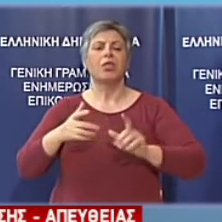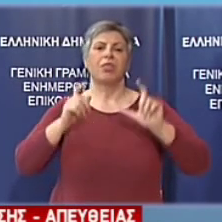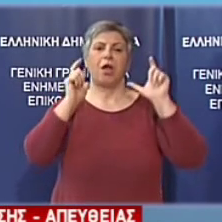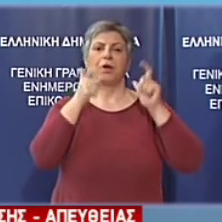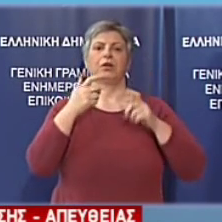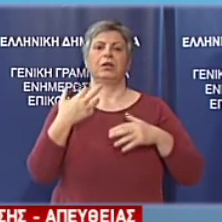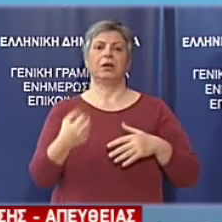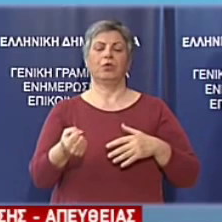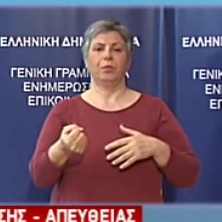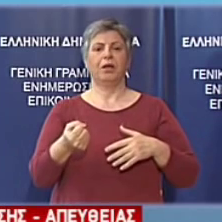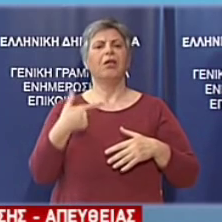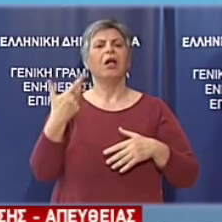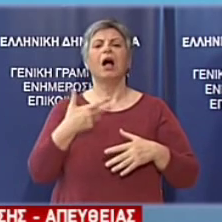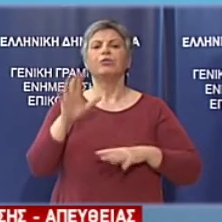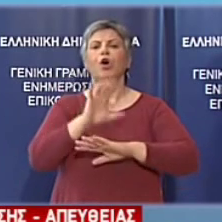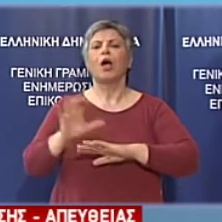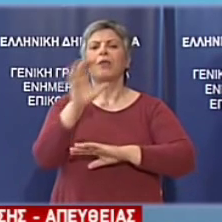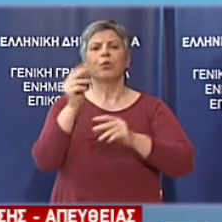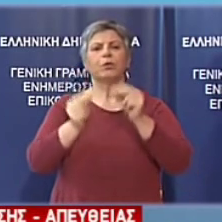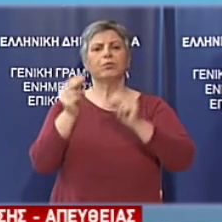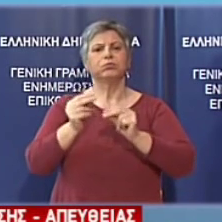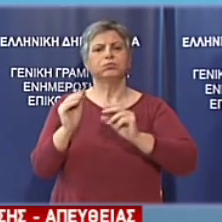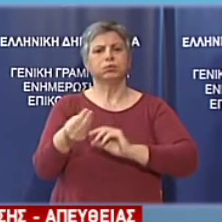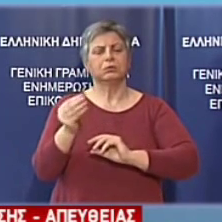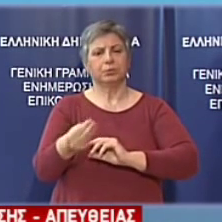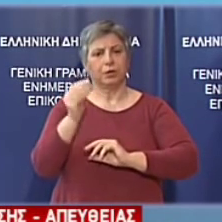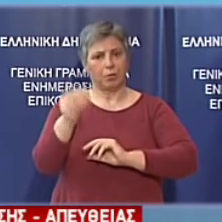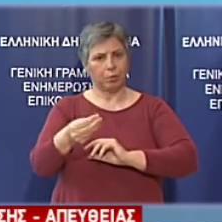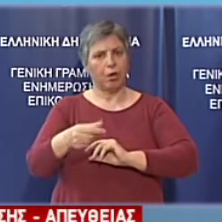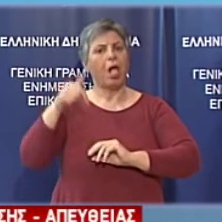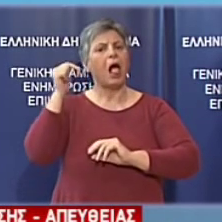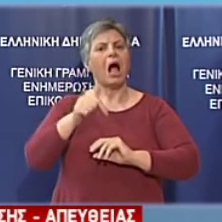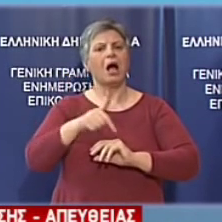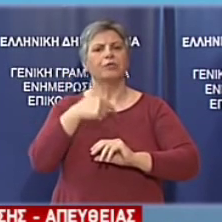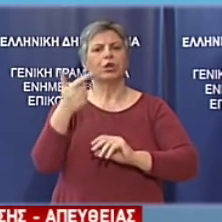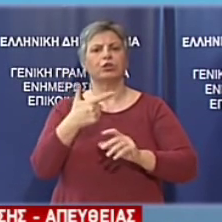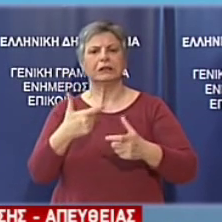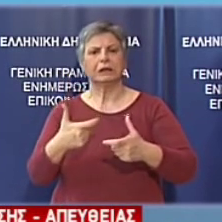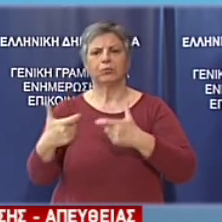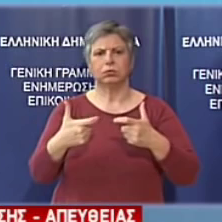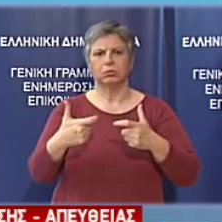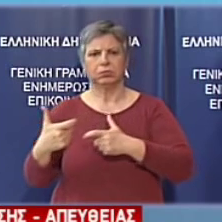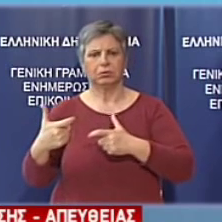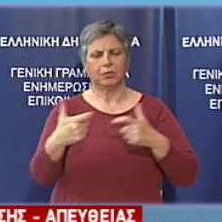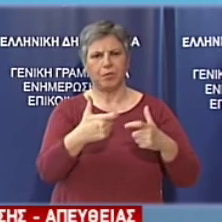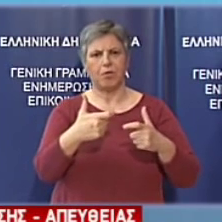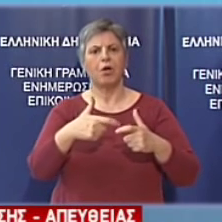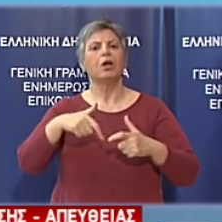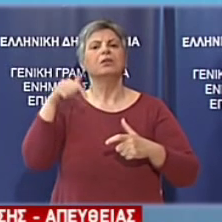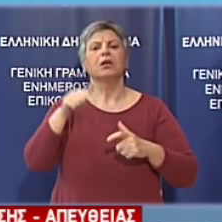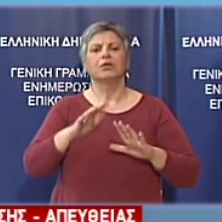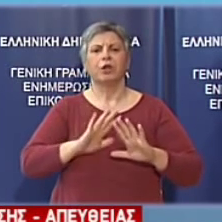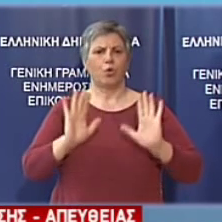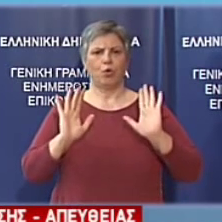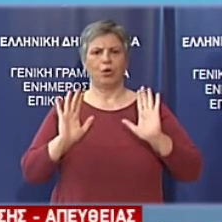δεν επιλύονται με την περιχαράκουση και την ενίσχυση φυγόκεντρων τάσεων και δυνάμεων αλλά αντίθετα με την